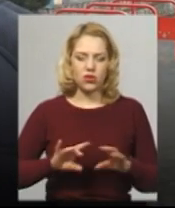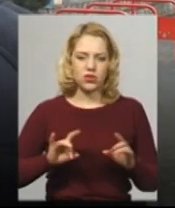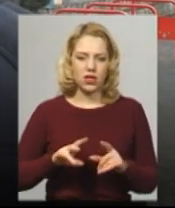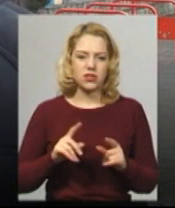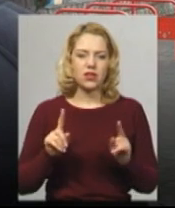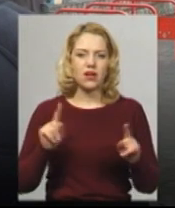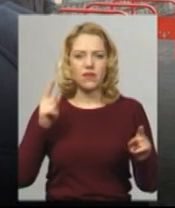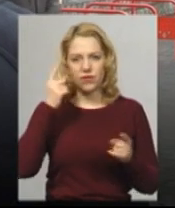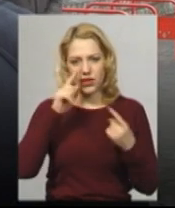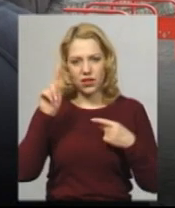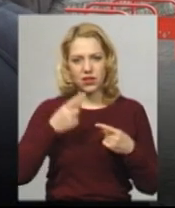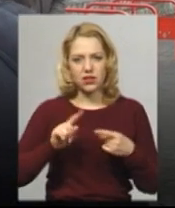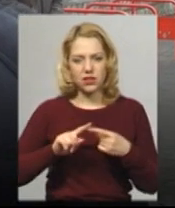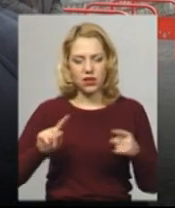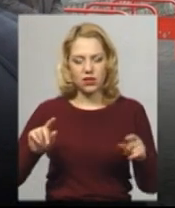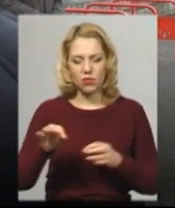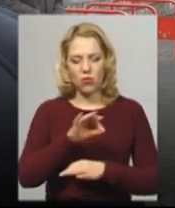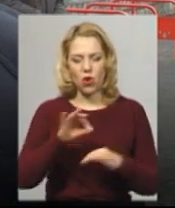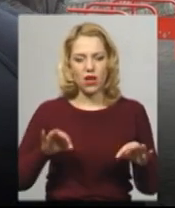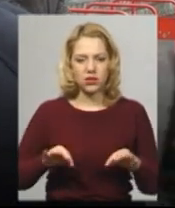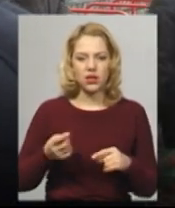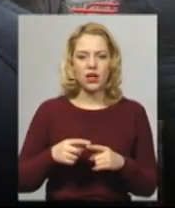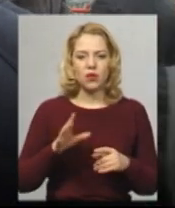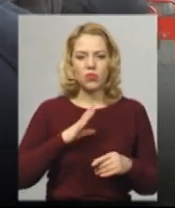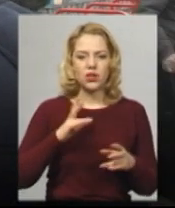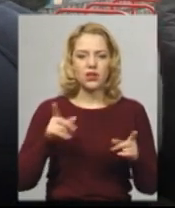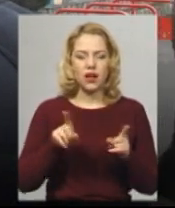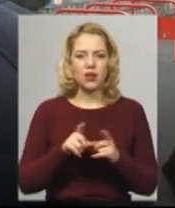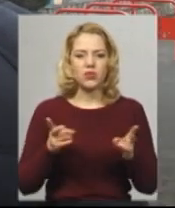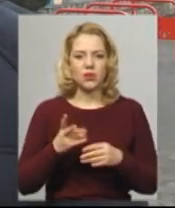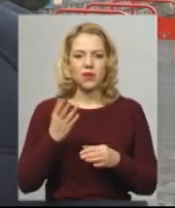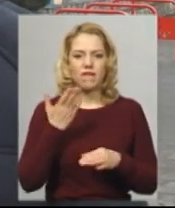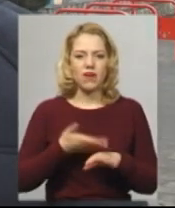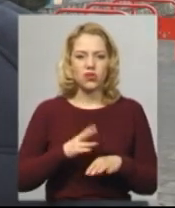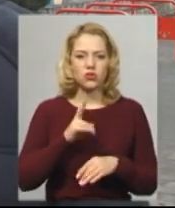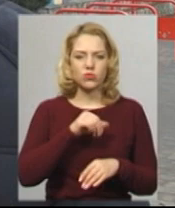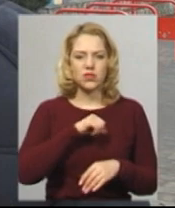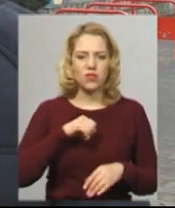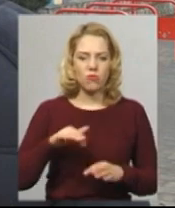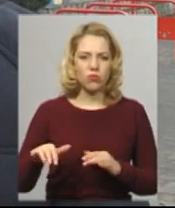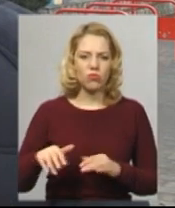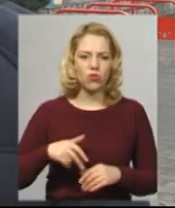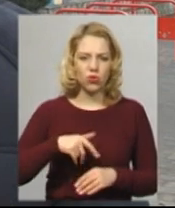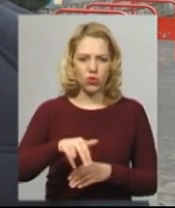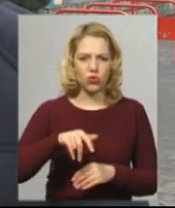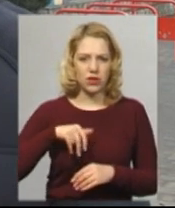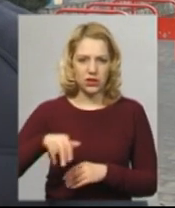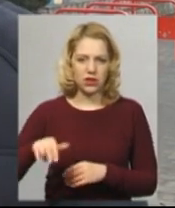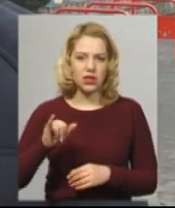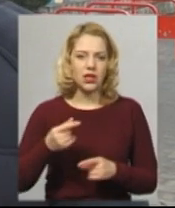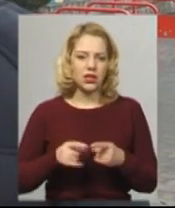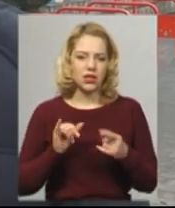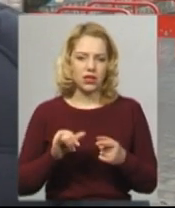людей, яким є важко самим пересуватися. Вони нічого не бачать і є потрібна